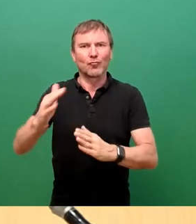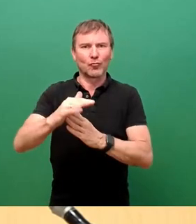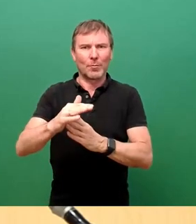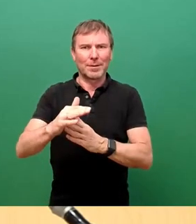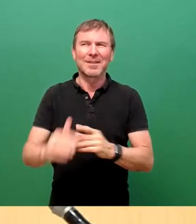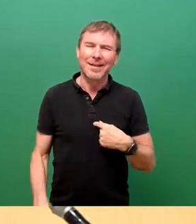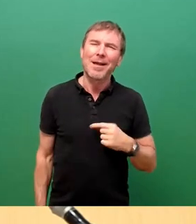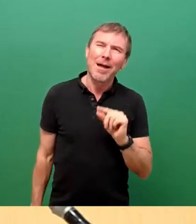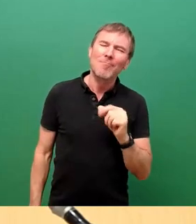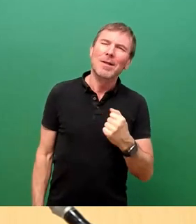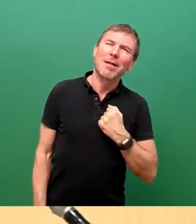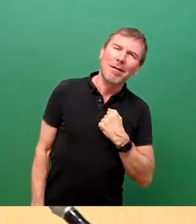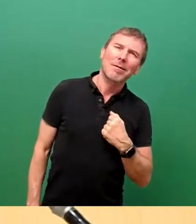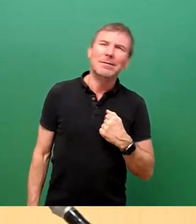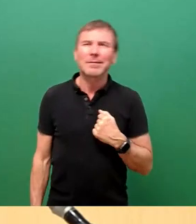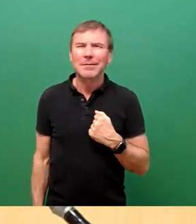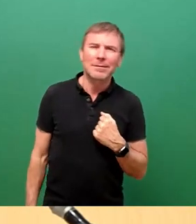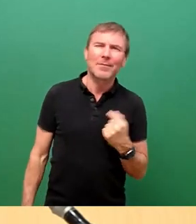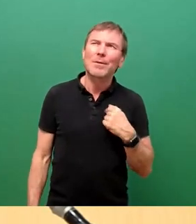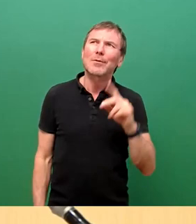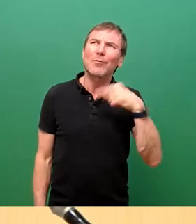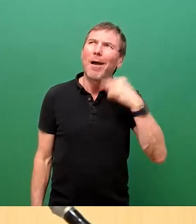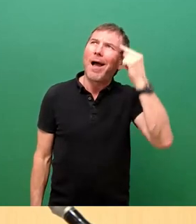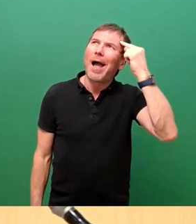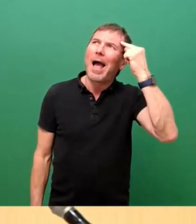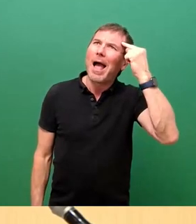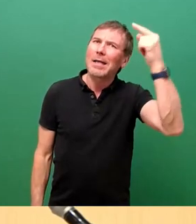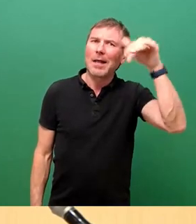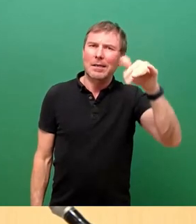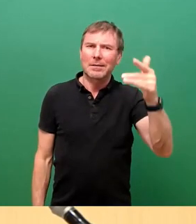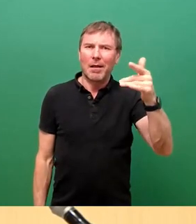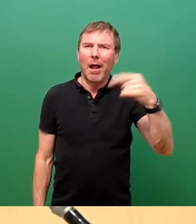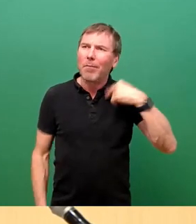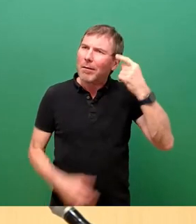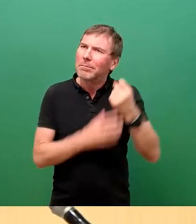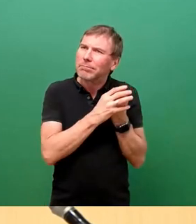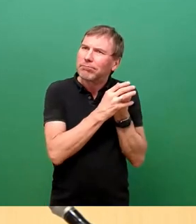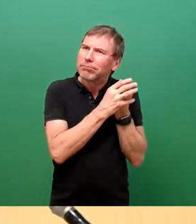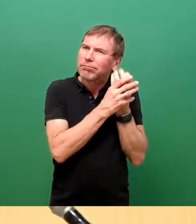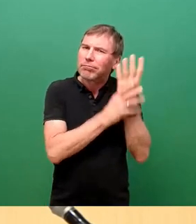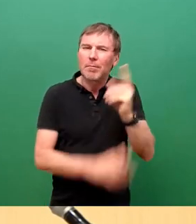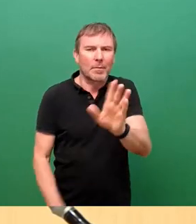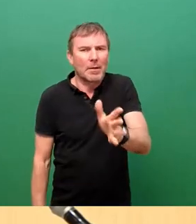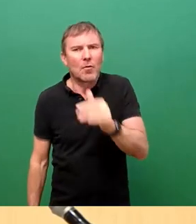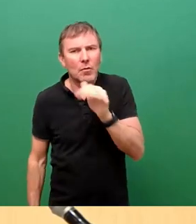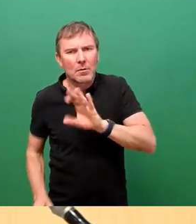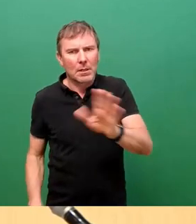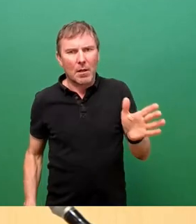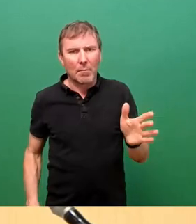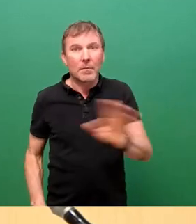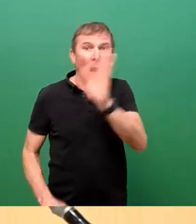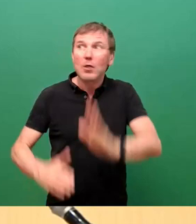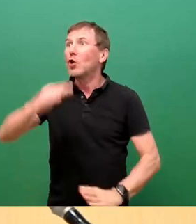deswegen ist das hier nur ein Gedanke in dem Moment noch. Kann aber noch reifen. Will ich klar sagen. Weil es alles zu stoppen und auf Null